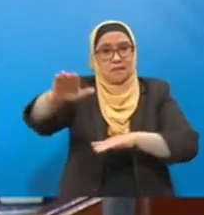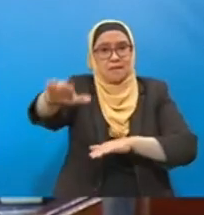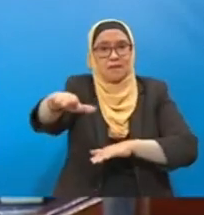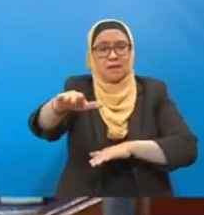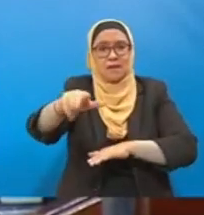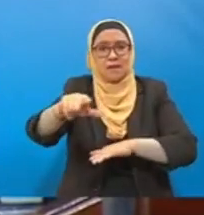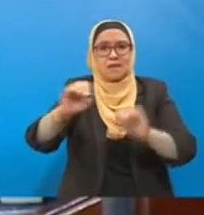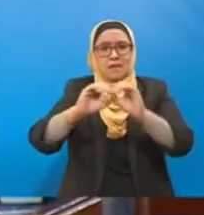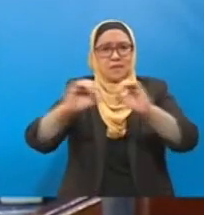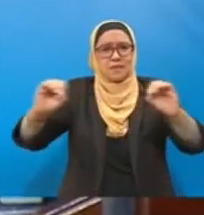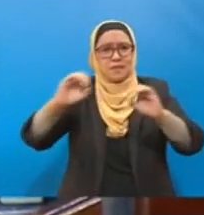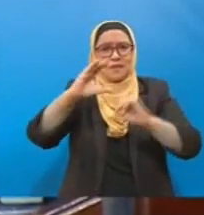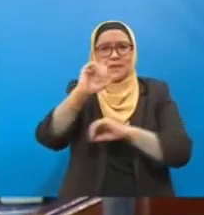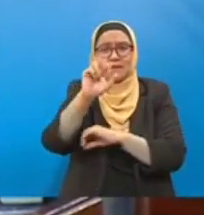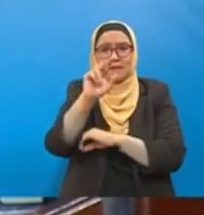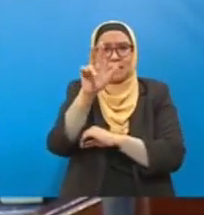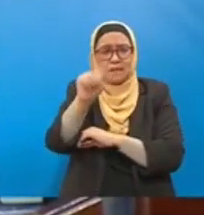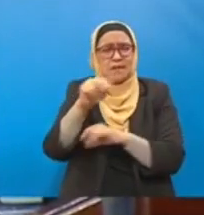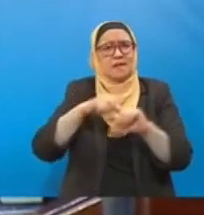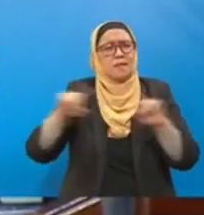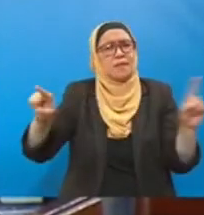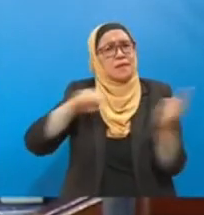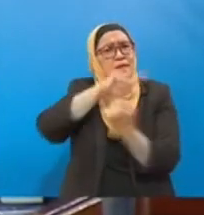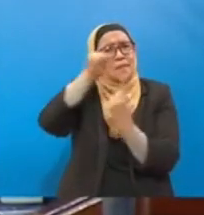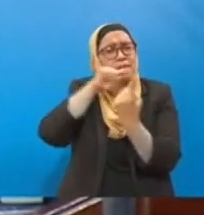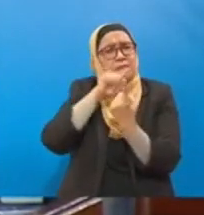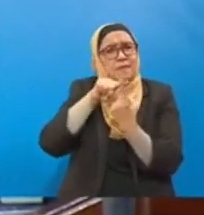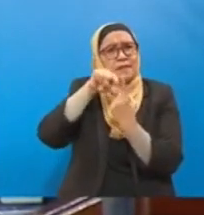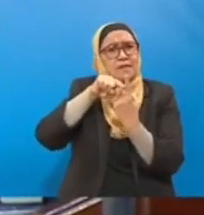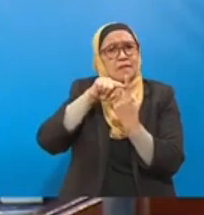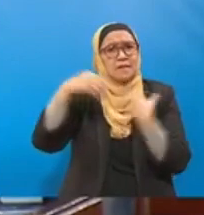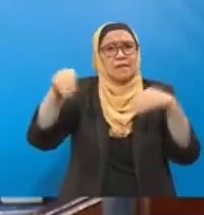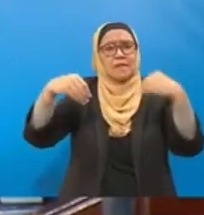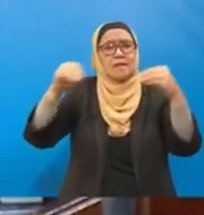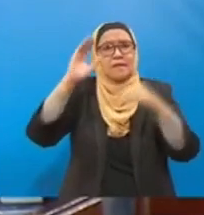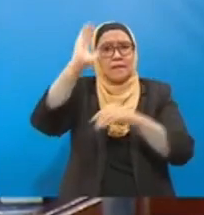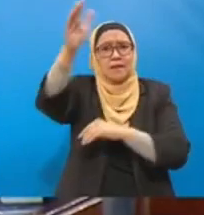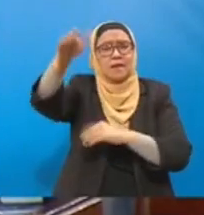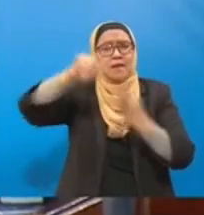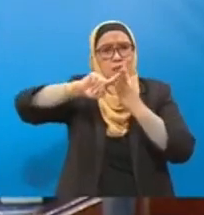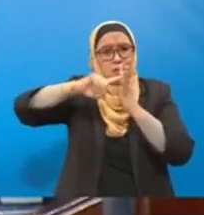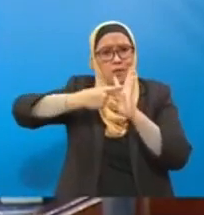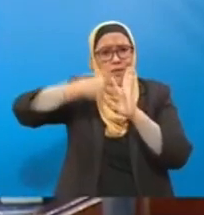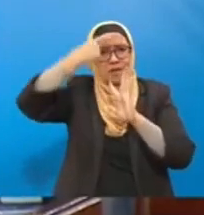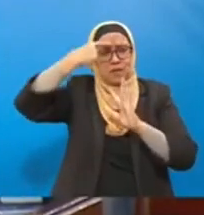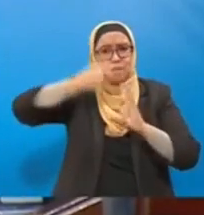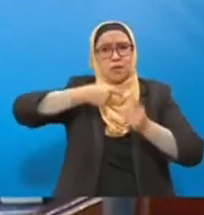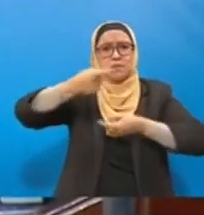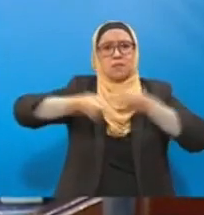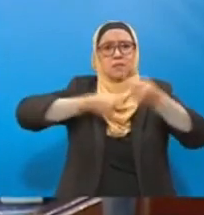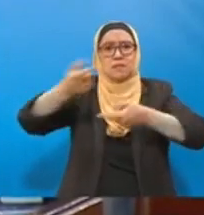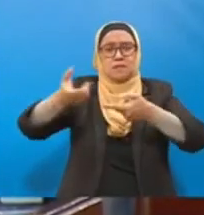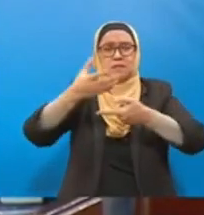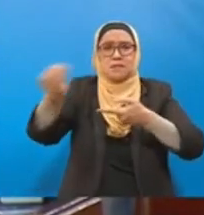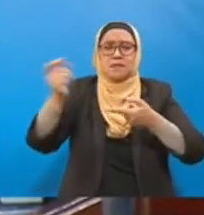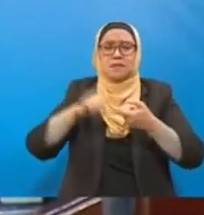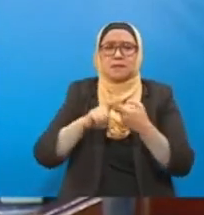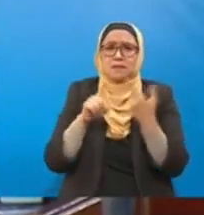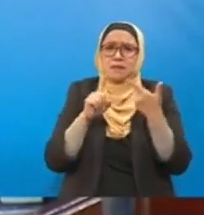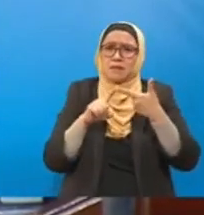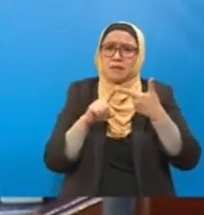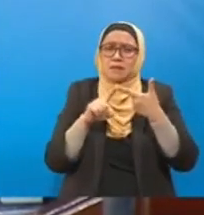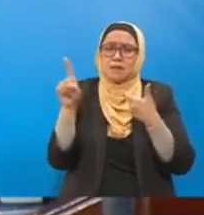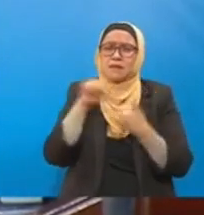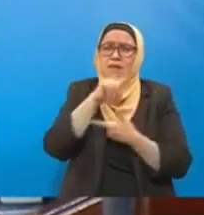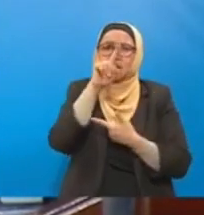bilakah pasaran karbon ini akan bermula untuk transaksi? Yang kedua adalah apakah anggaran